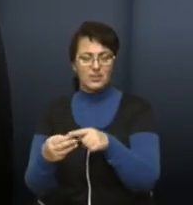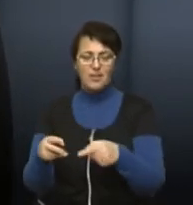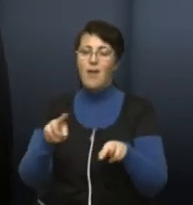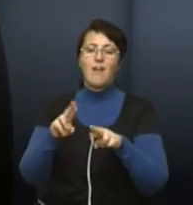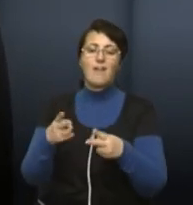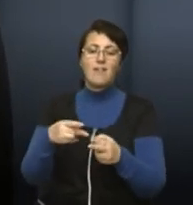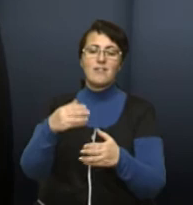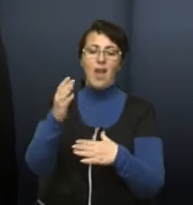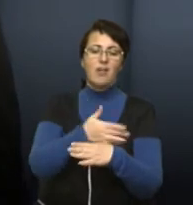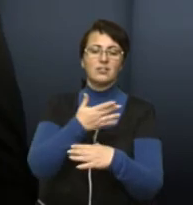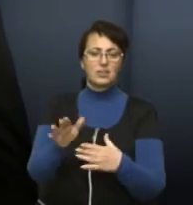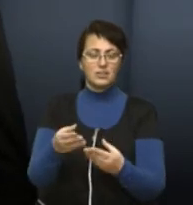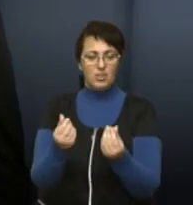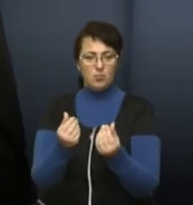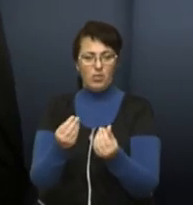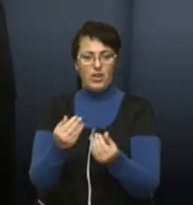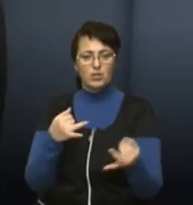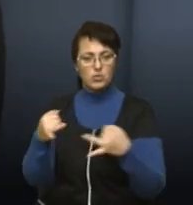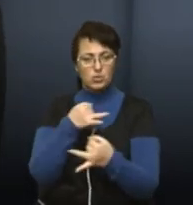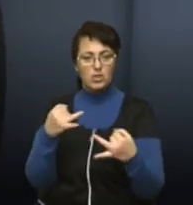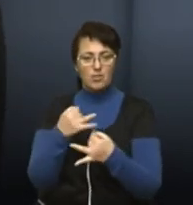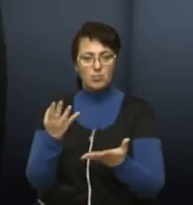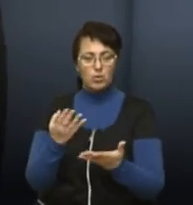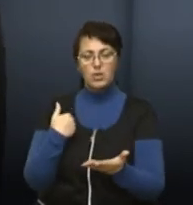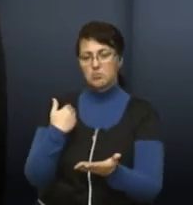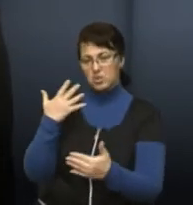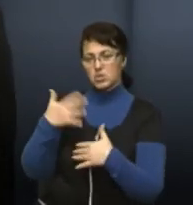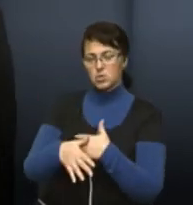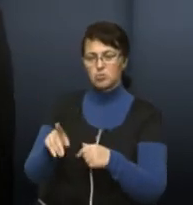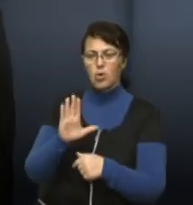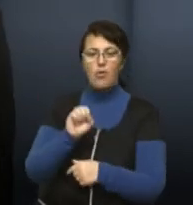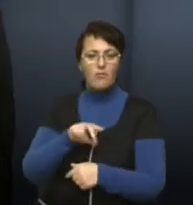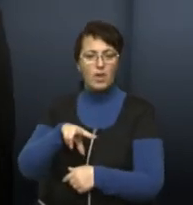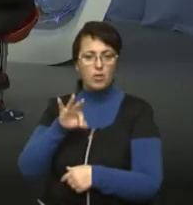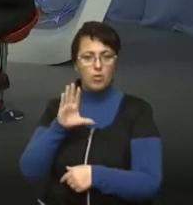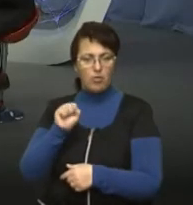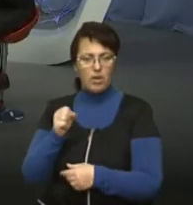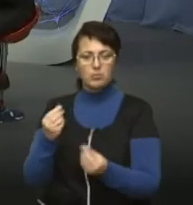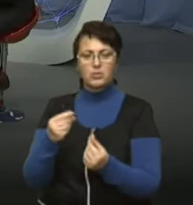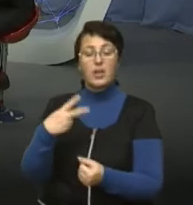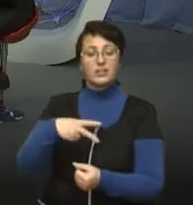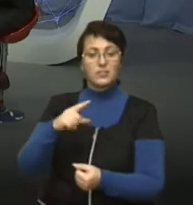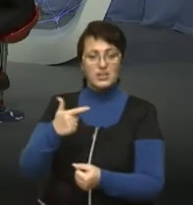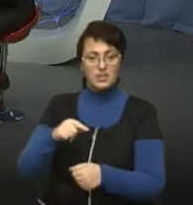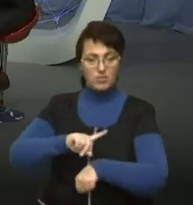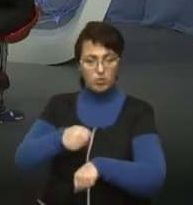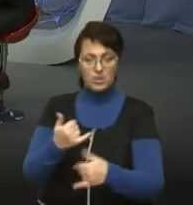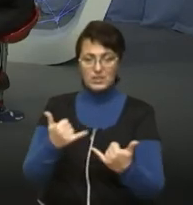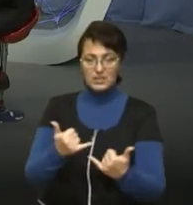таки, по вартості давайте поговоримо. Бо, наскільки я зрозумів, до прикладу Валова так вартувало 20 гривень година, зараз буде вартувати